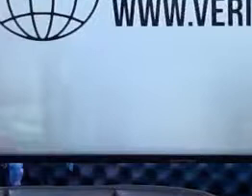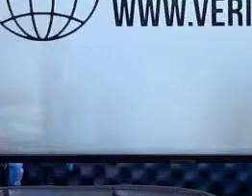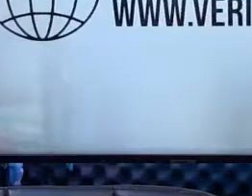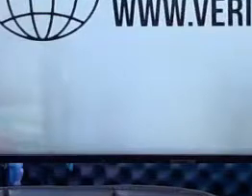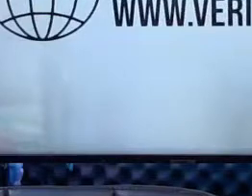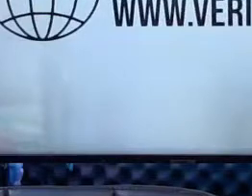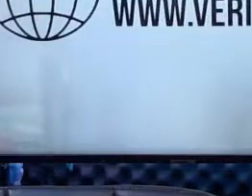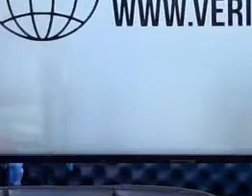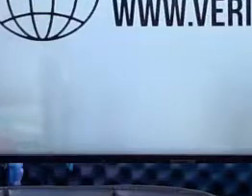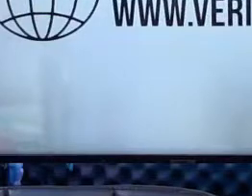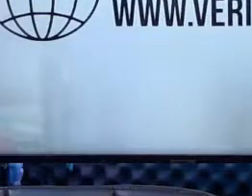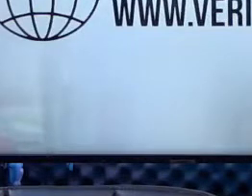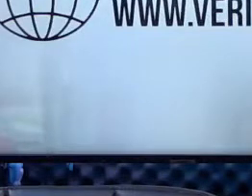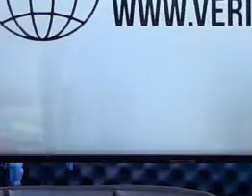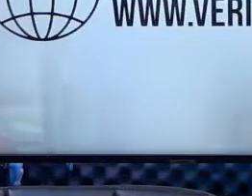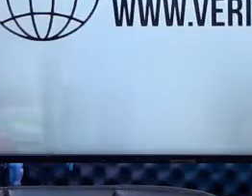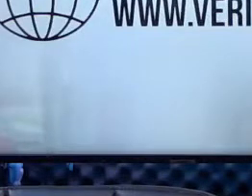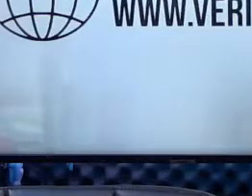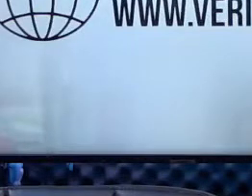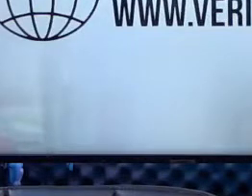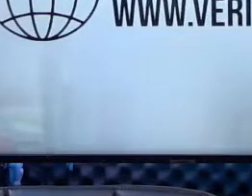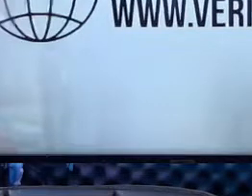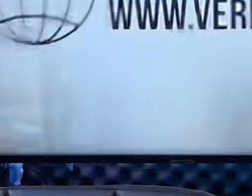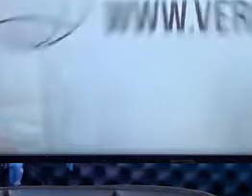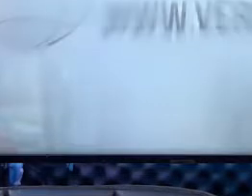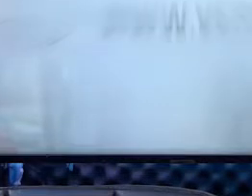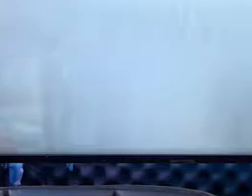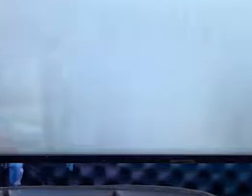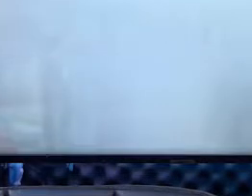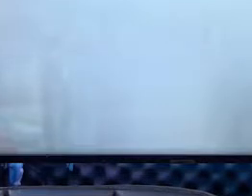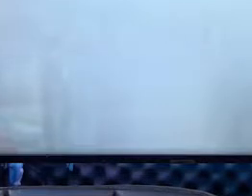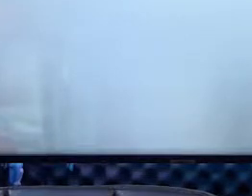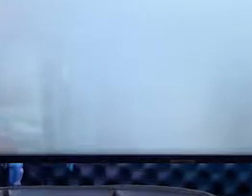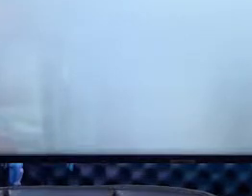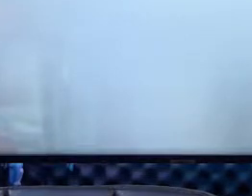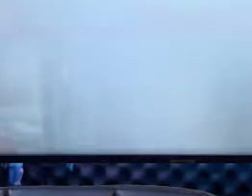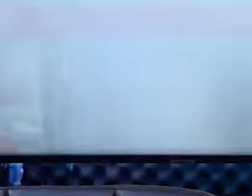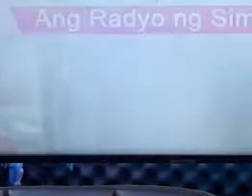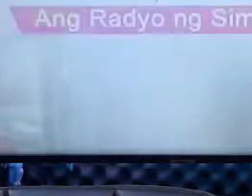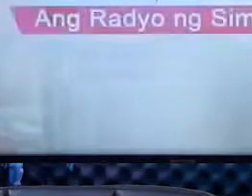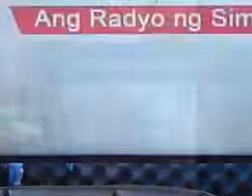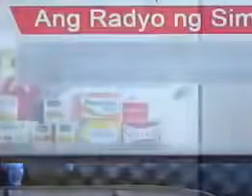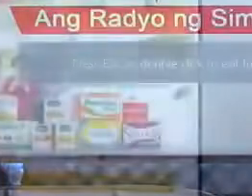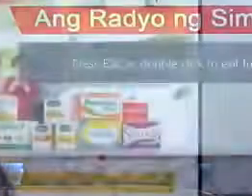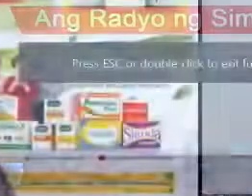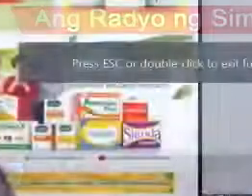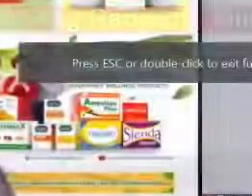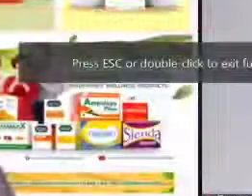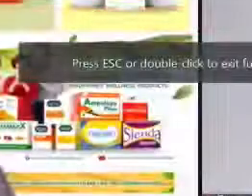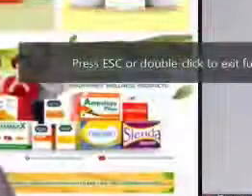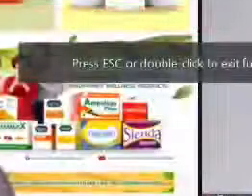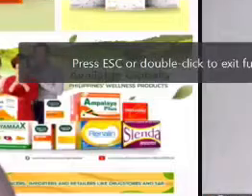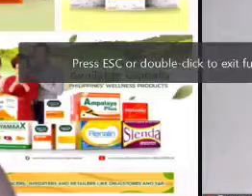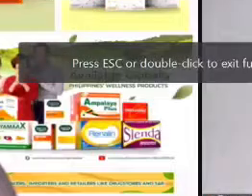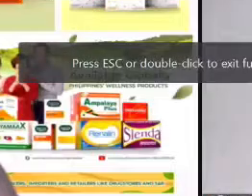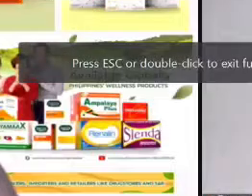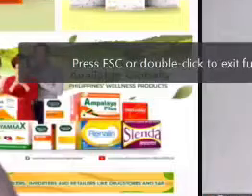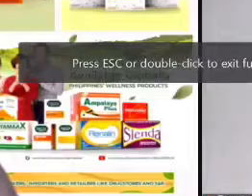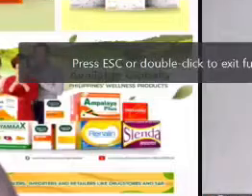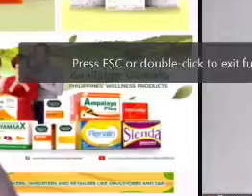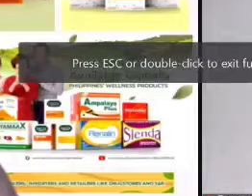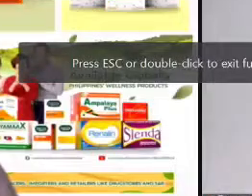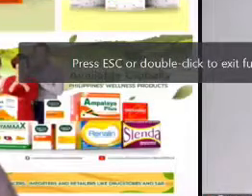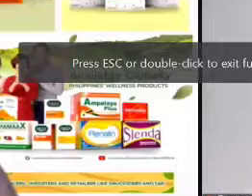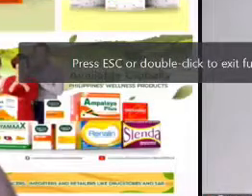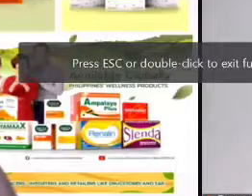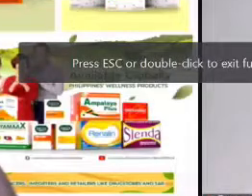kapanalig. Ako po si Benson Sian. Yes. Naanyayahan po namin kayo. Sumama po kayo sa ating pagkausapan, sa ating talakayan. At